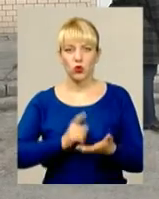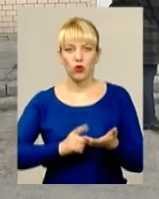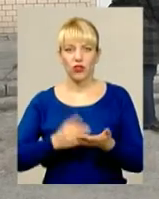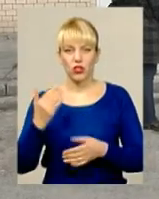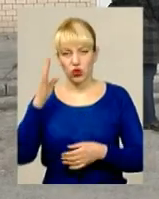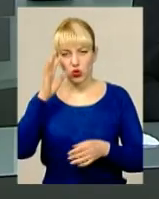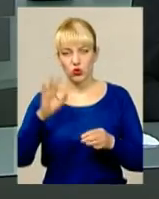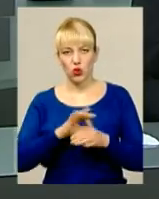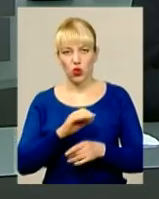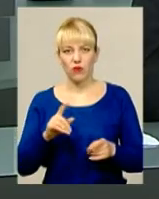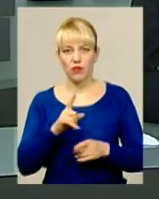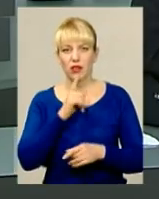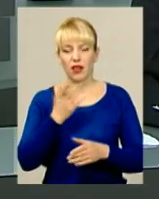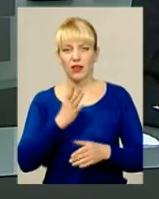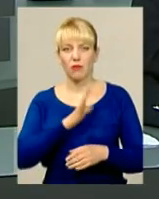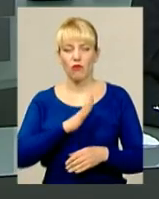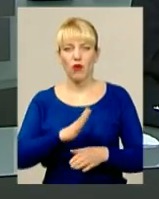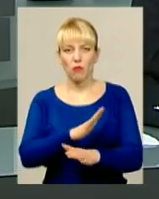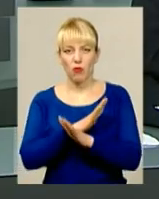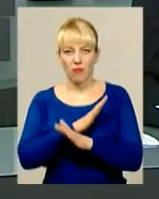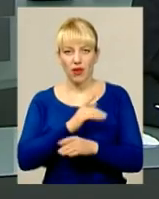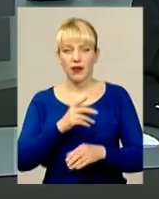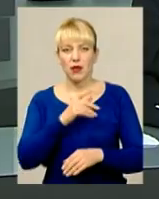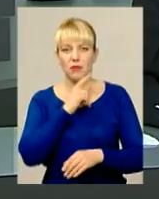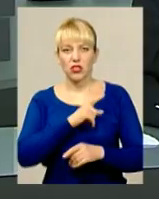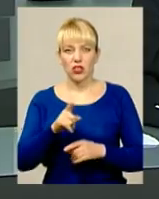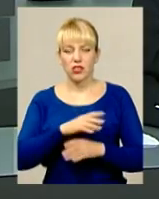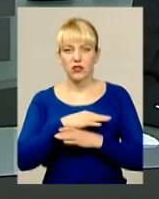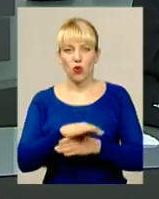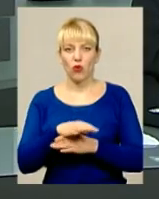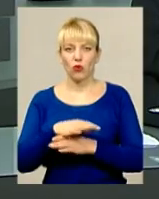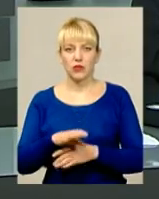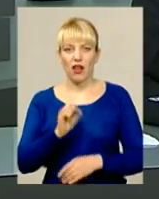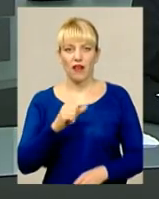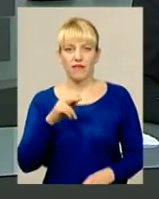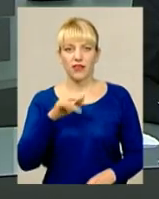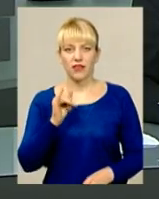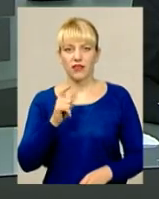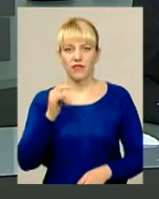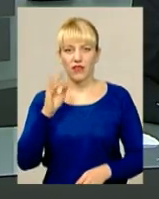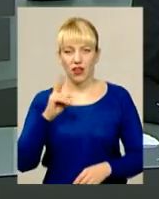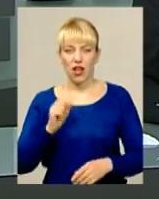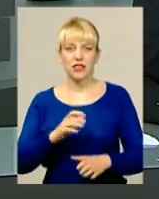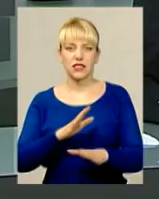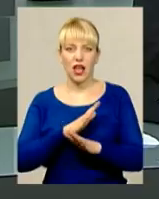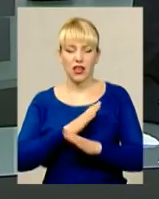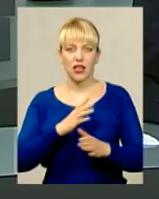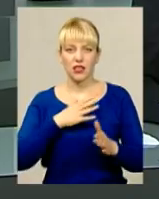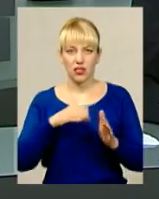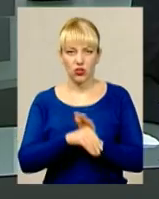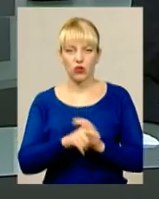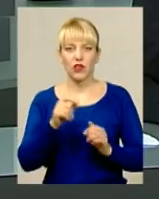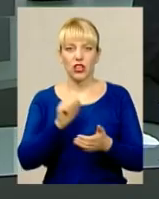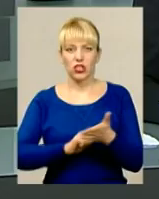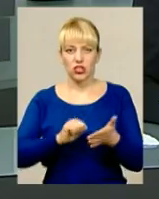який помер під час артилерійського обстрілу поблизу Авдіївки Донецької області, загинув саме через російську збройну